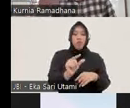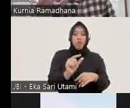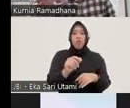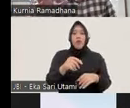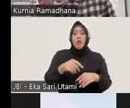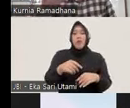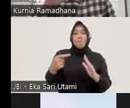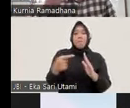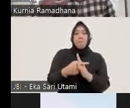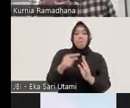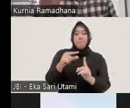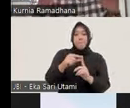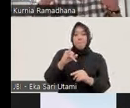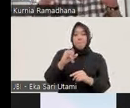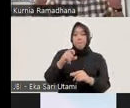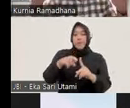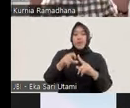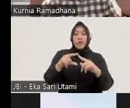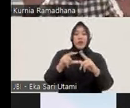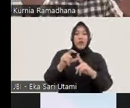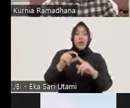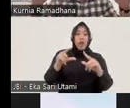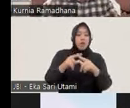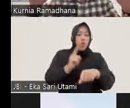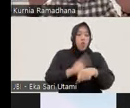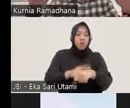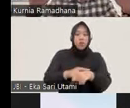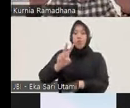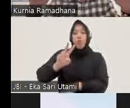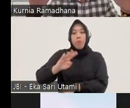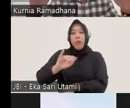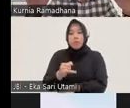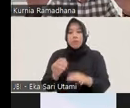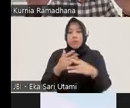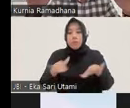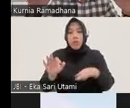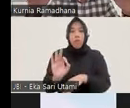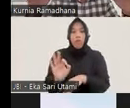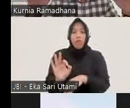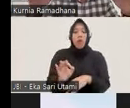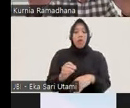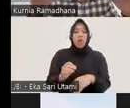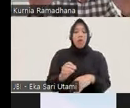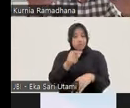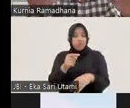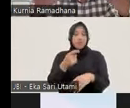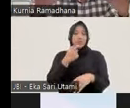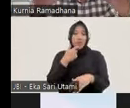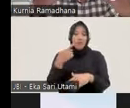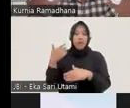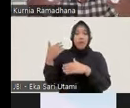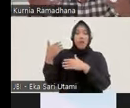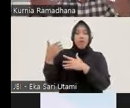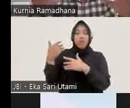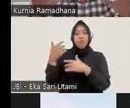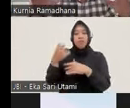Jadi, teman-teman, bisa dilihat, inilah tren dari legislasi Presiden Pak Mulyono atau Pak